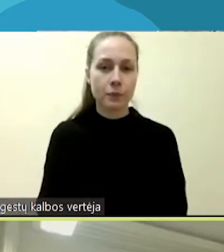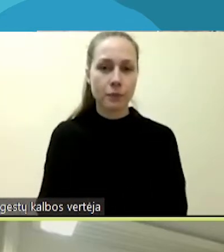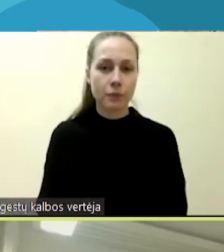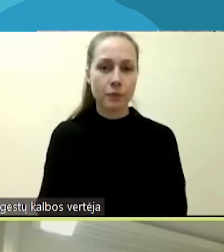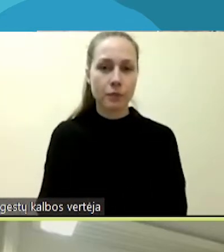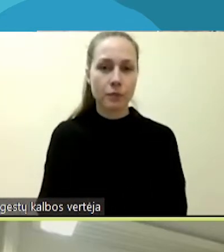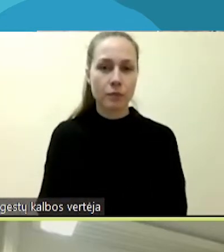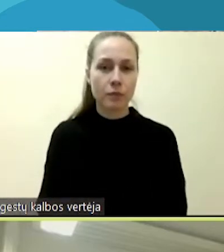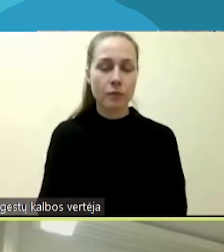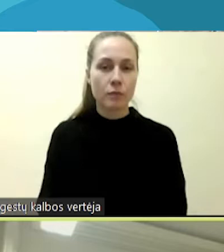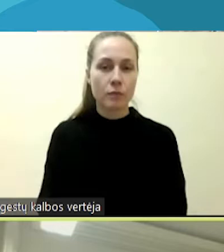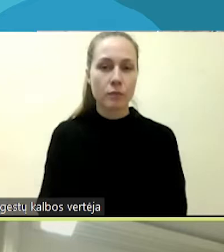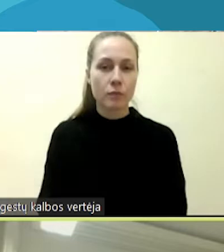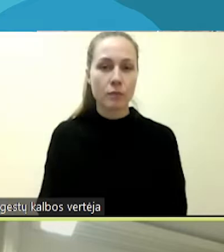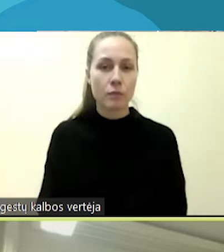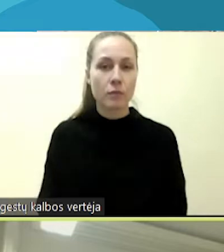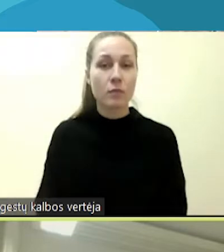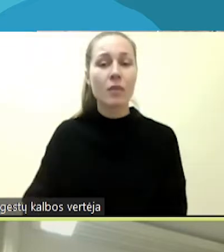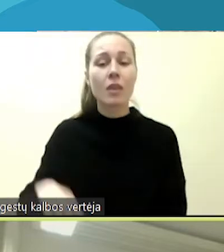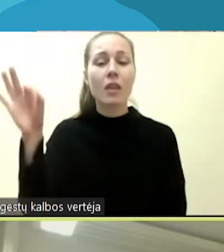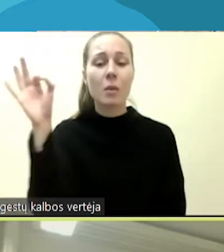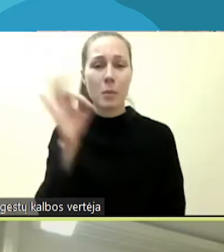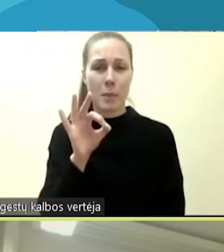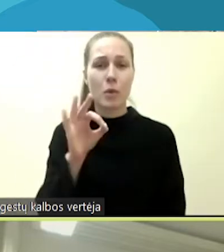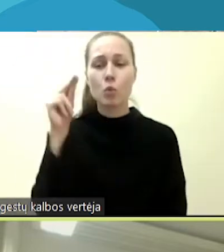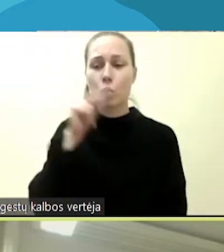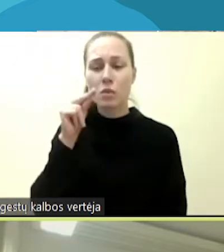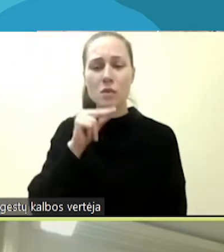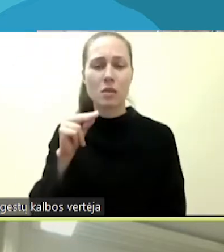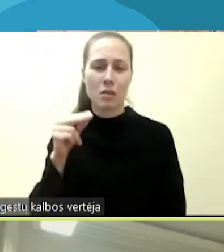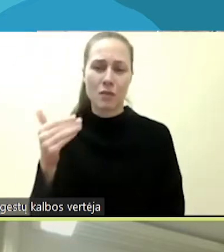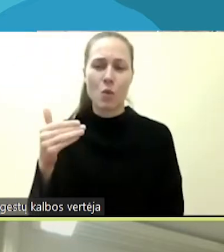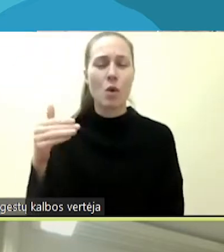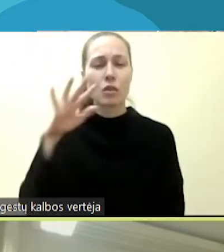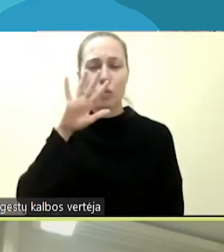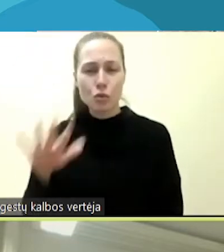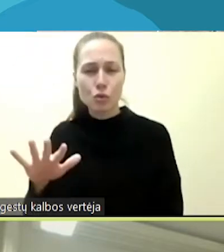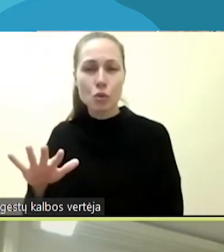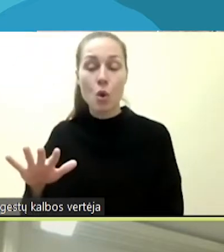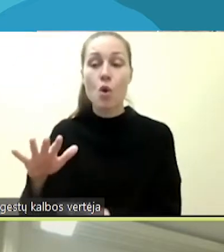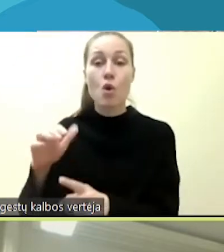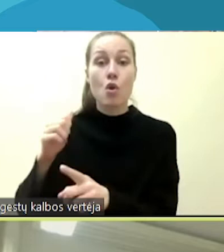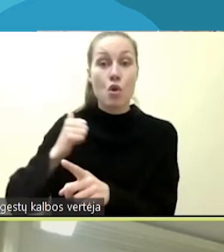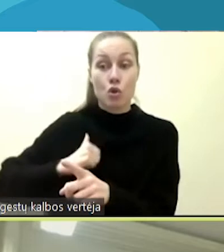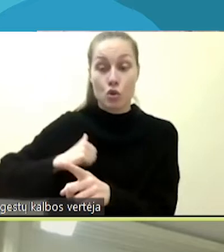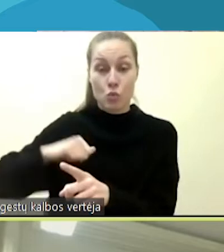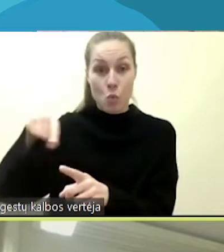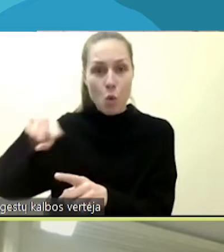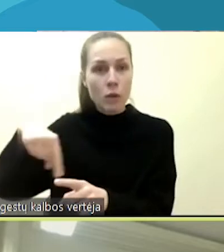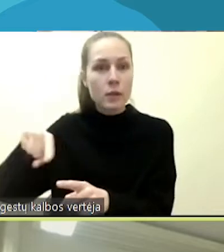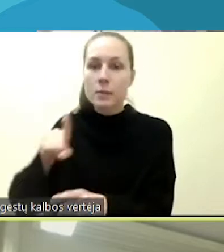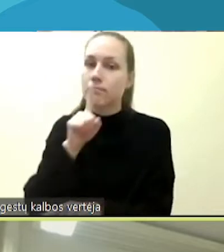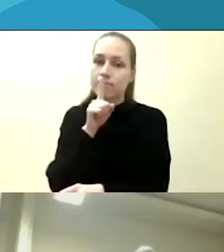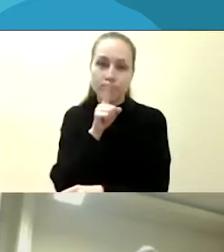Labai dažnai patyrę neapykantos nusikaltimus asmenys tiesiog apie tokius nusikaltimus policijai